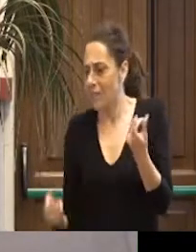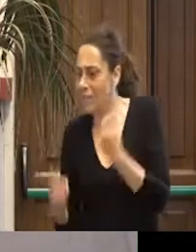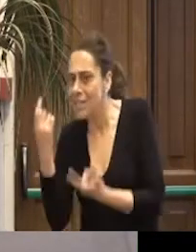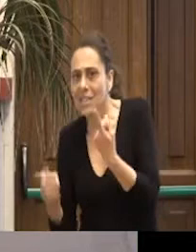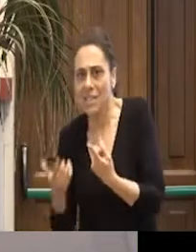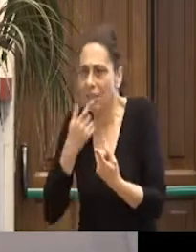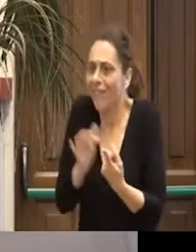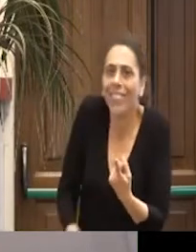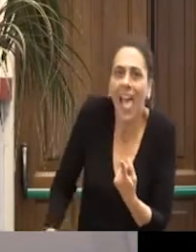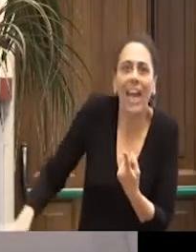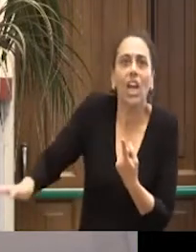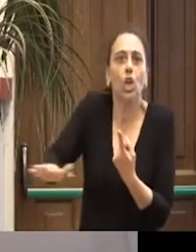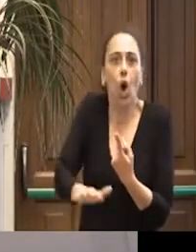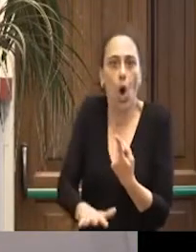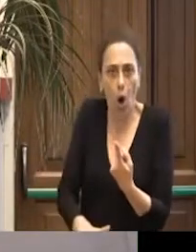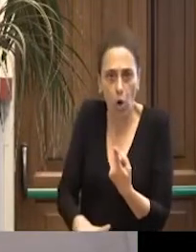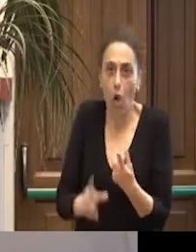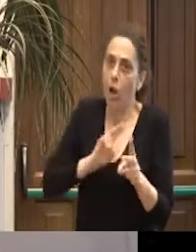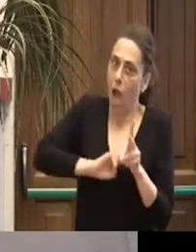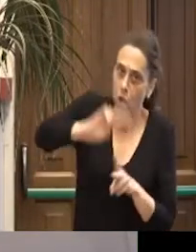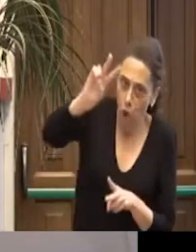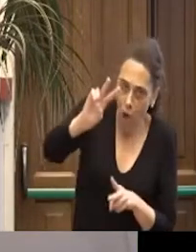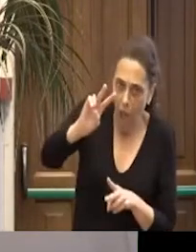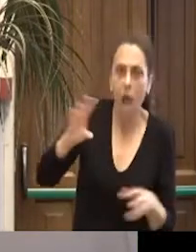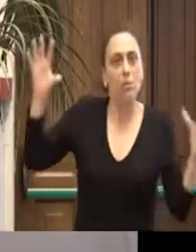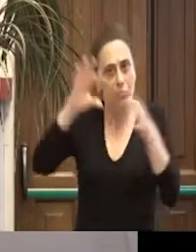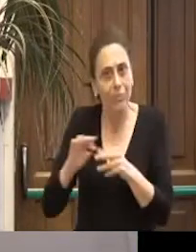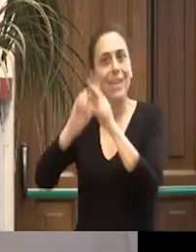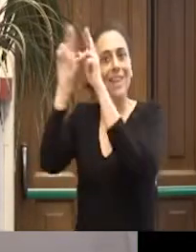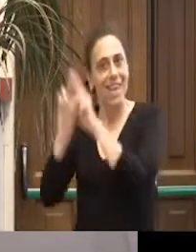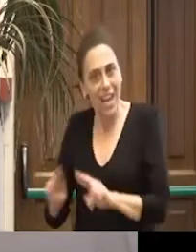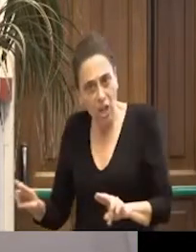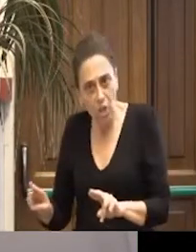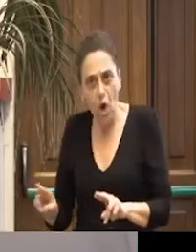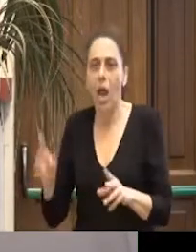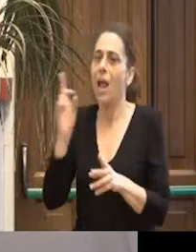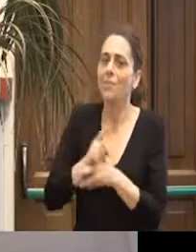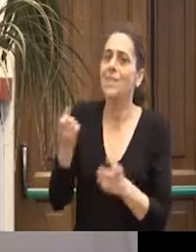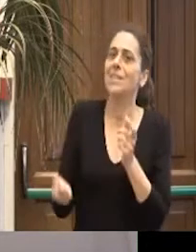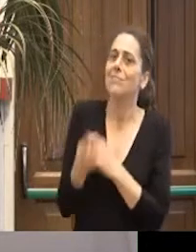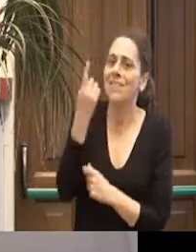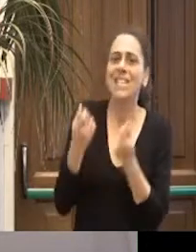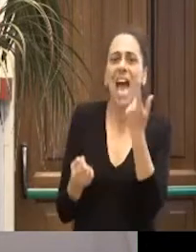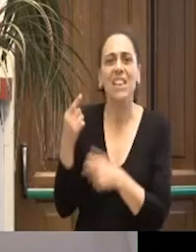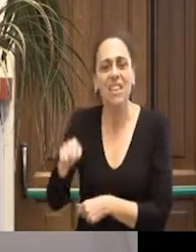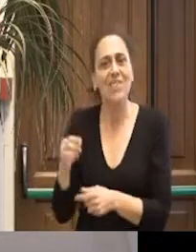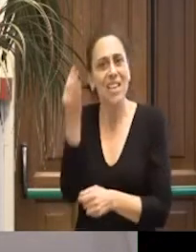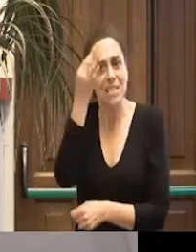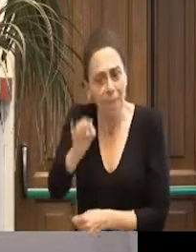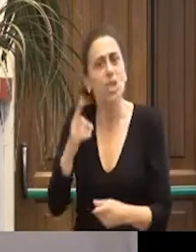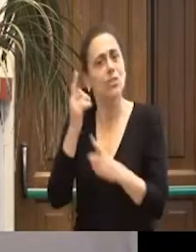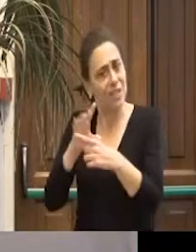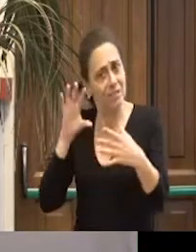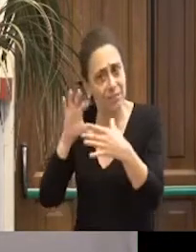reti nazionali e internazionali e iniziative specifiche, aggiungo, che abbiano anche